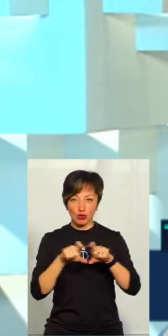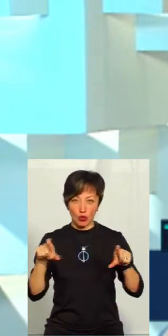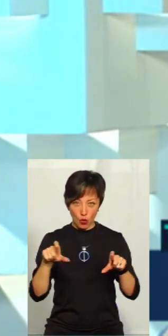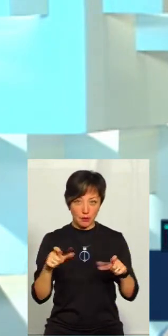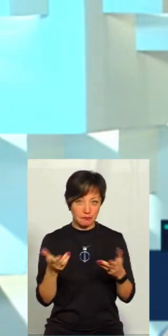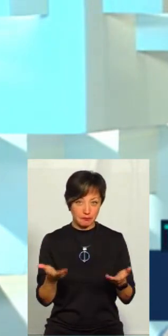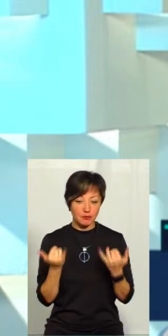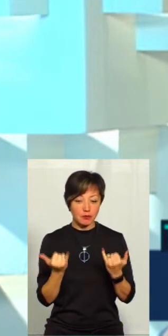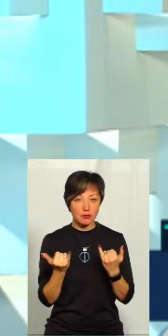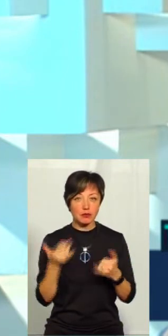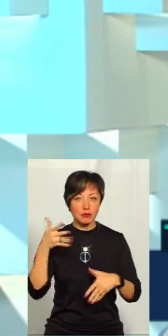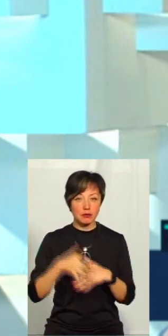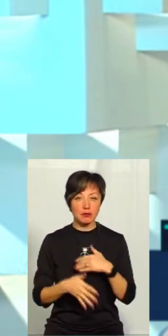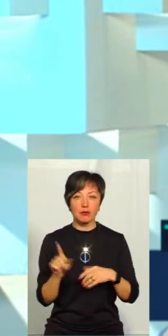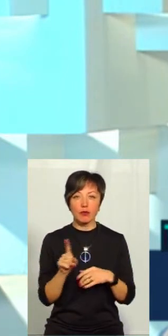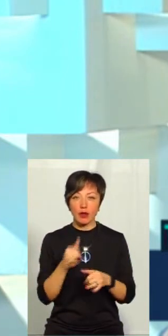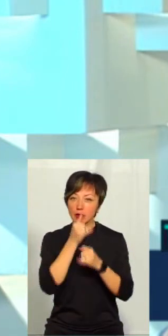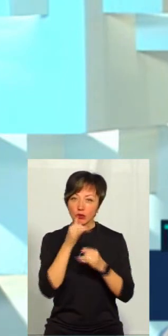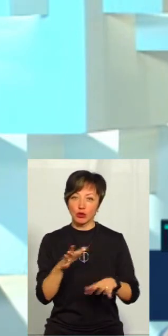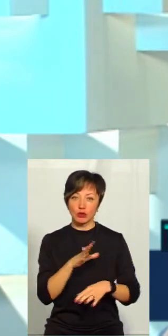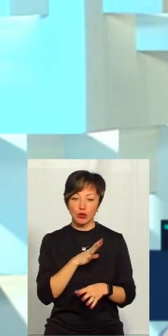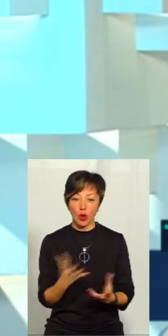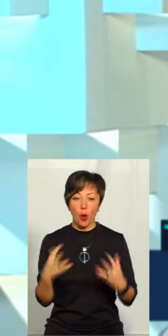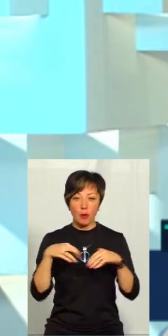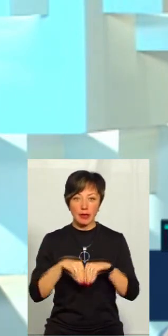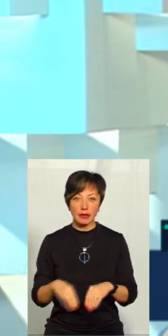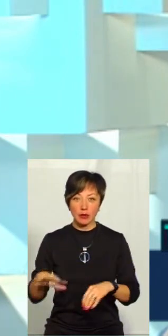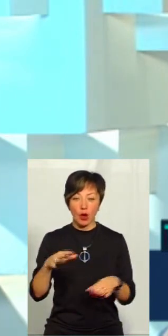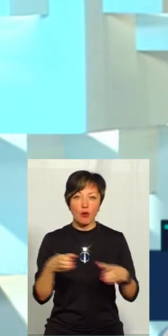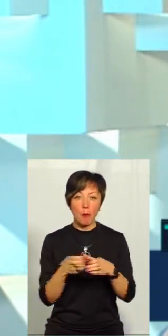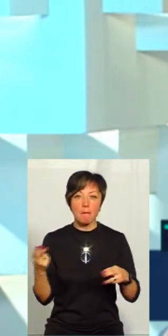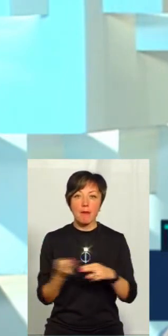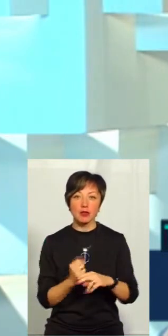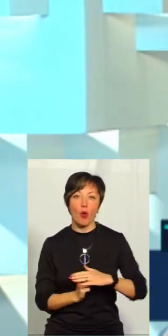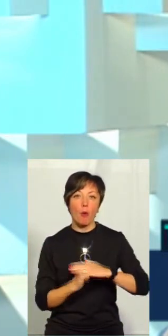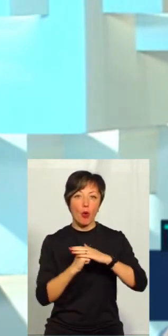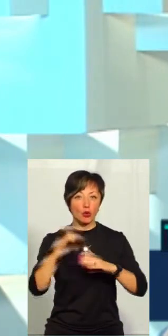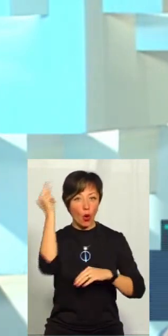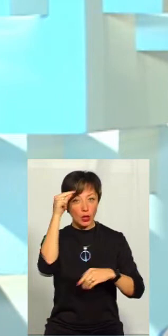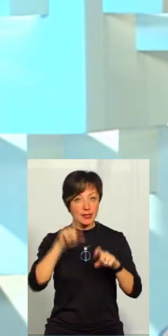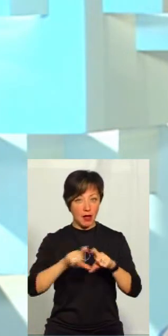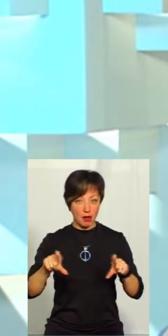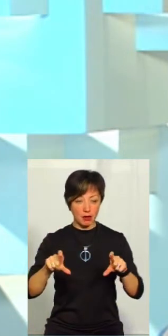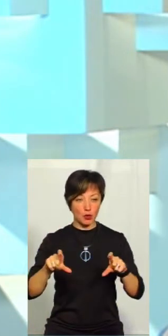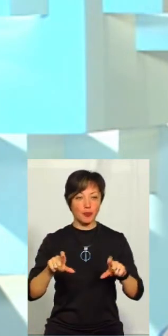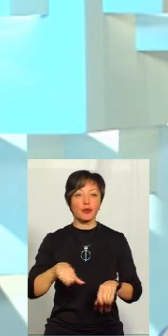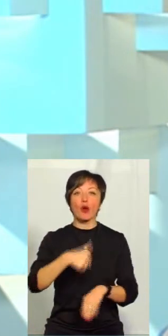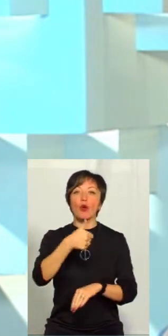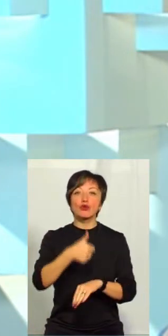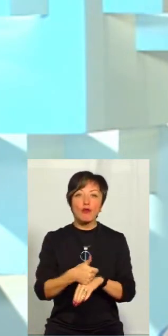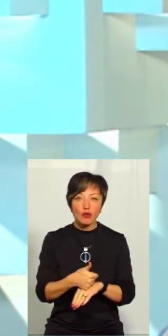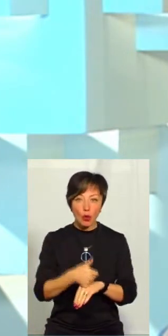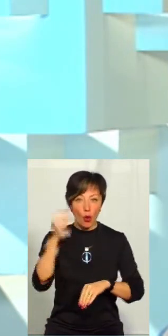життя. І сьогодні ми розуміємо, що не може бути об'єднаної територіальної громади без опорного закладу, основного